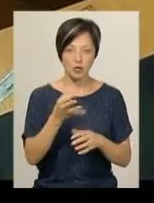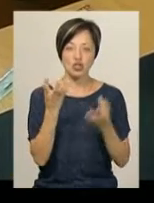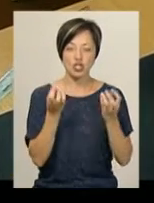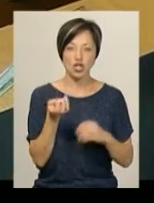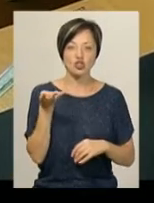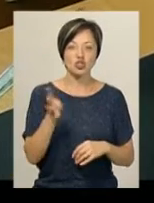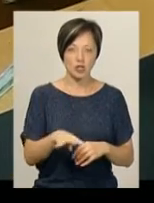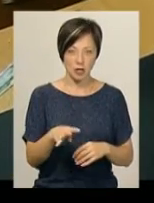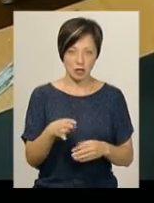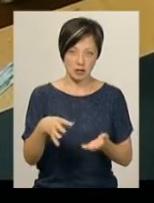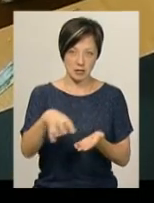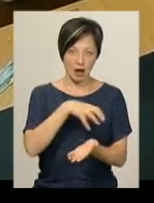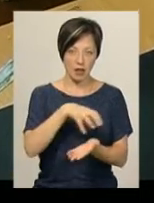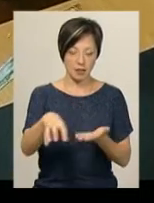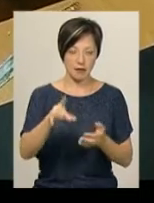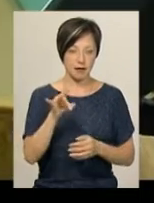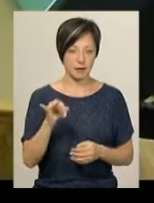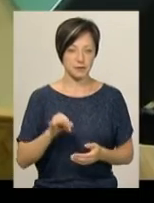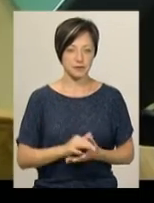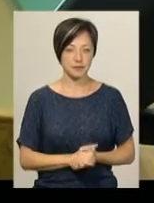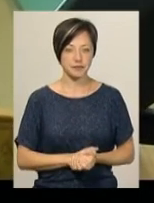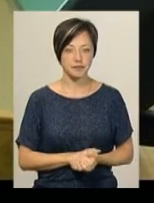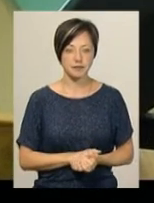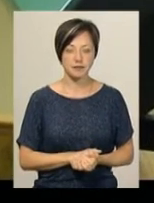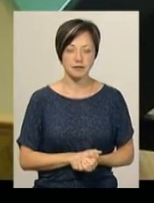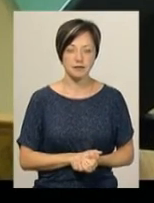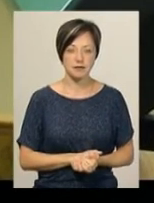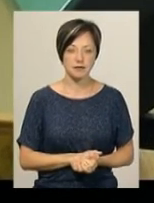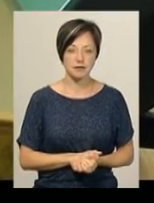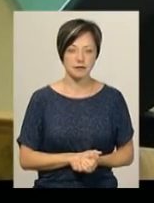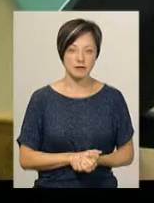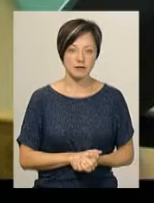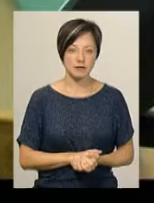ще чотири сканери. Ірина Хижа, Дем'ян Цегольник, новини Поділля Центр.